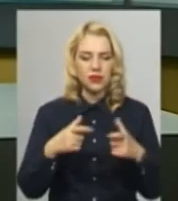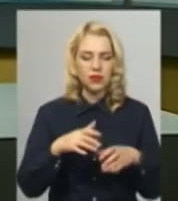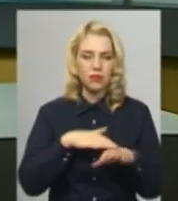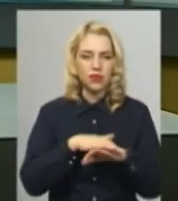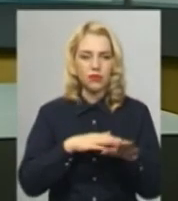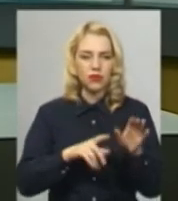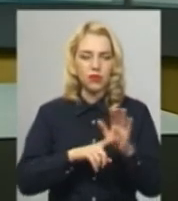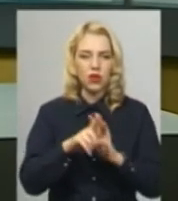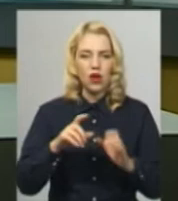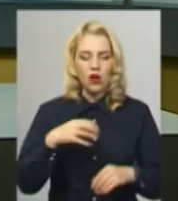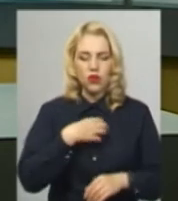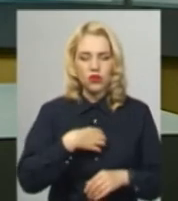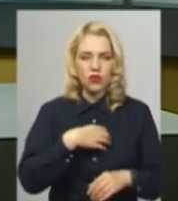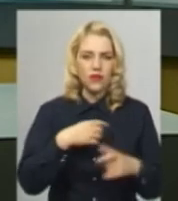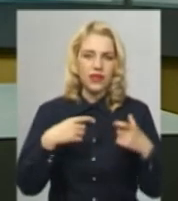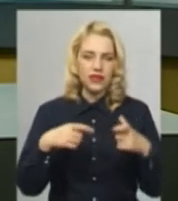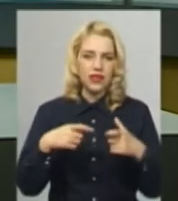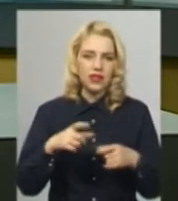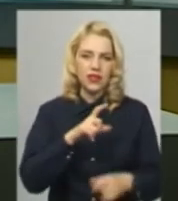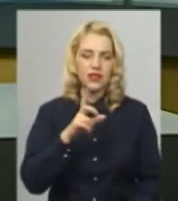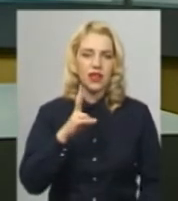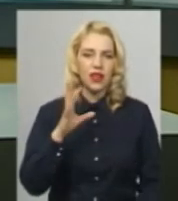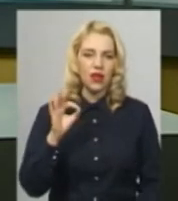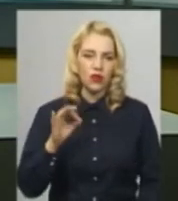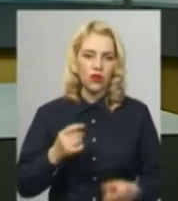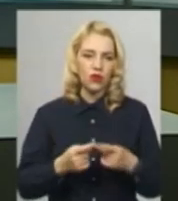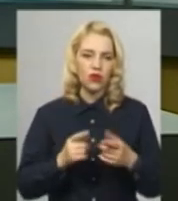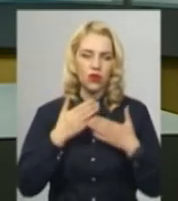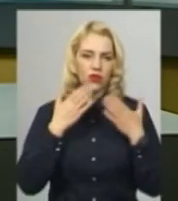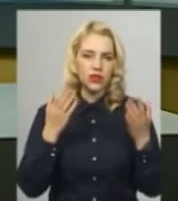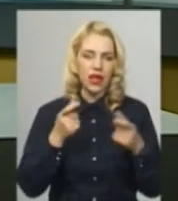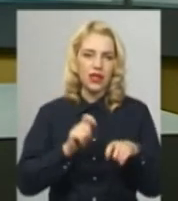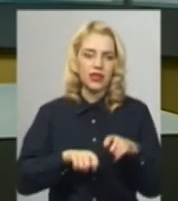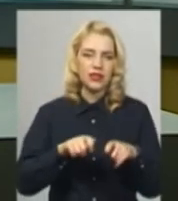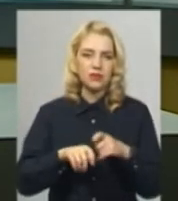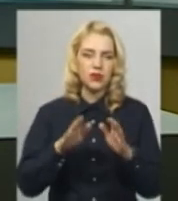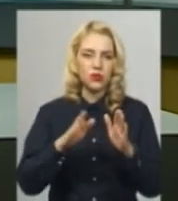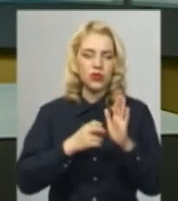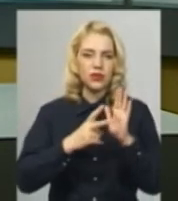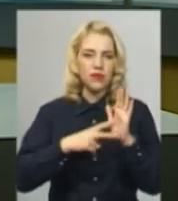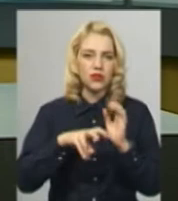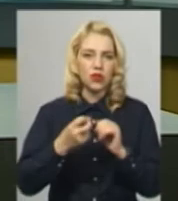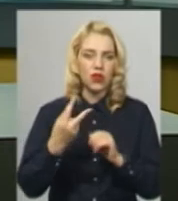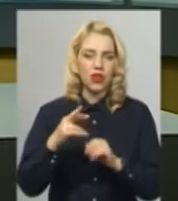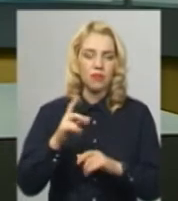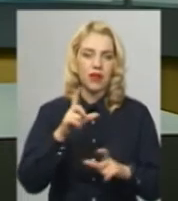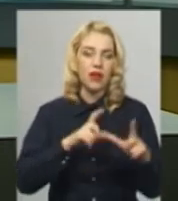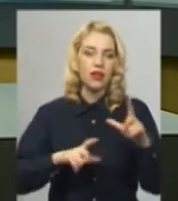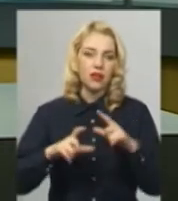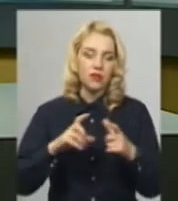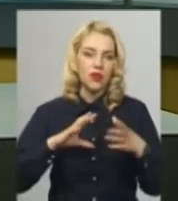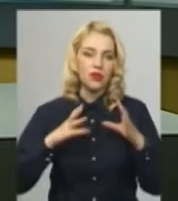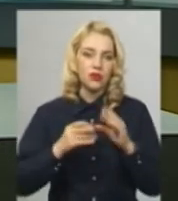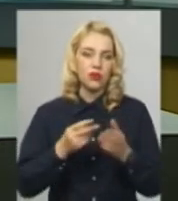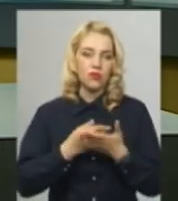розпочалась основна сесія зовнішнього незалежного оцінювання. Останній іспит відбудеться 17 липня з хімії. Результати